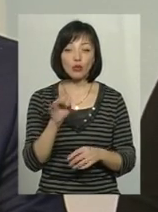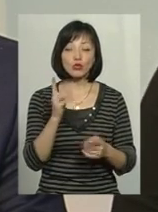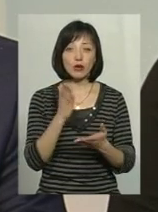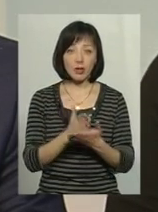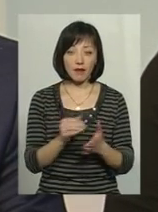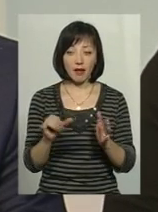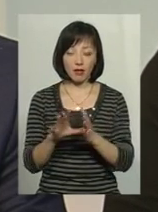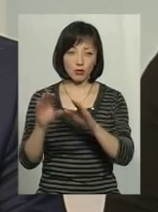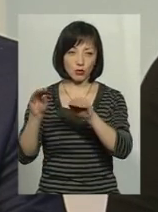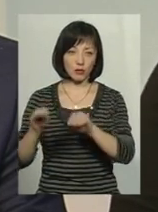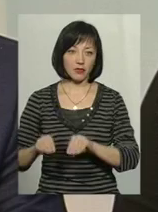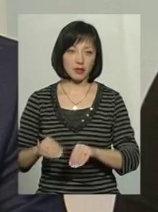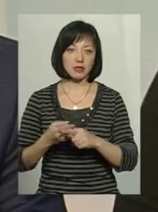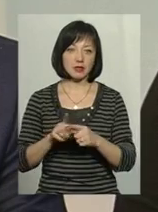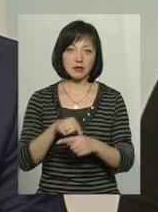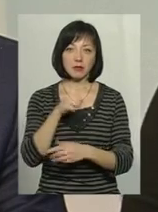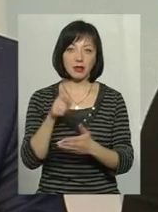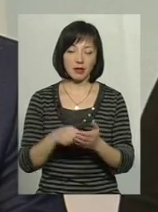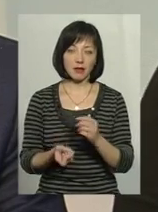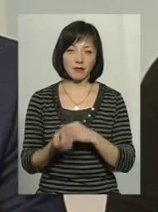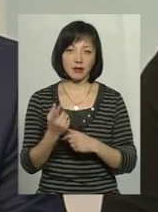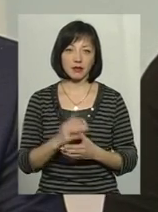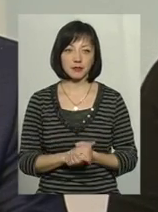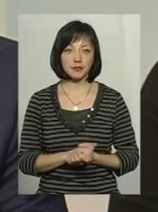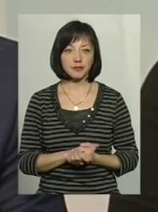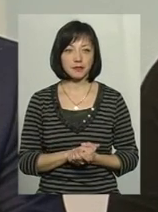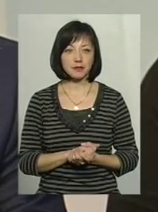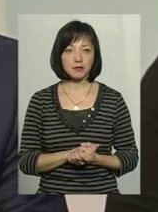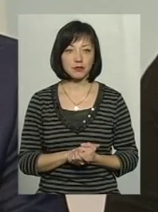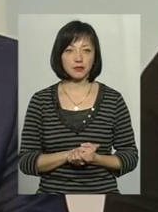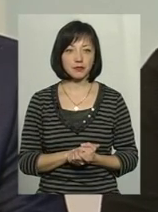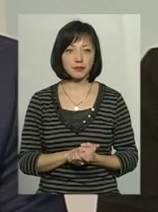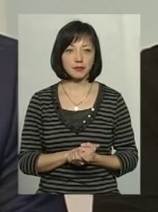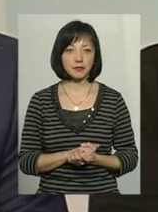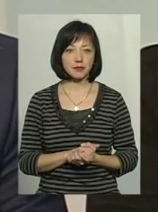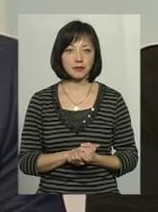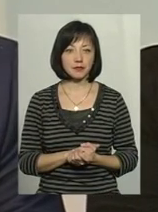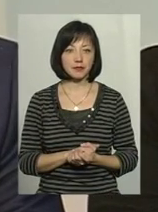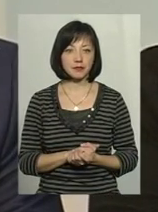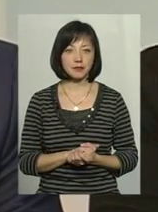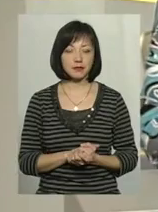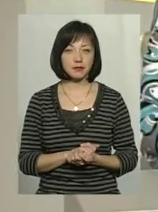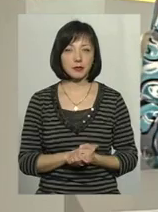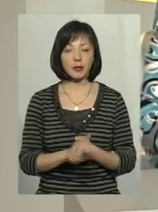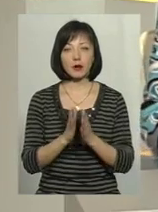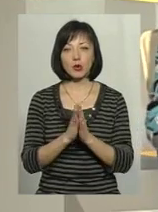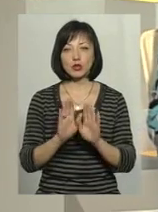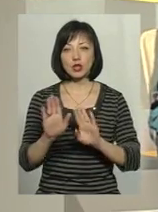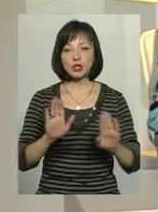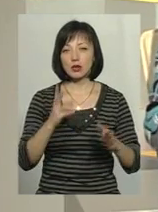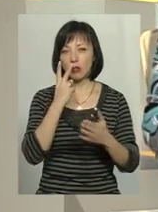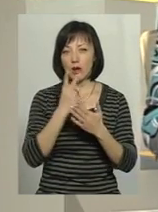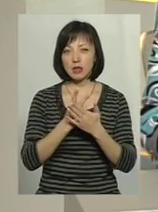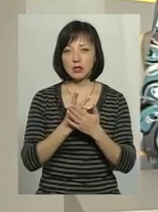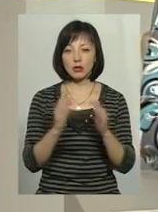є вже в електронному вигляді, оці вже запитання такі, от компактно так виникають вони. Прошу режисера показати